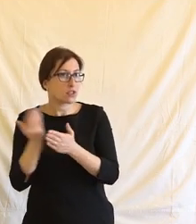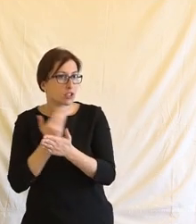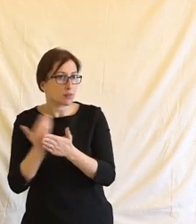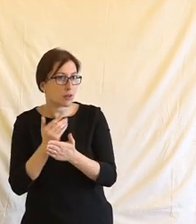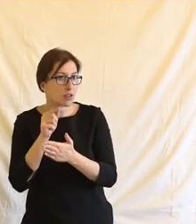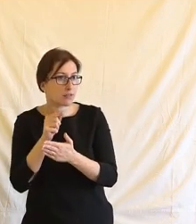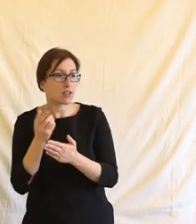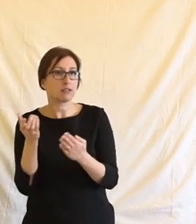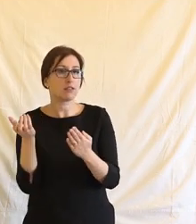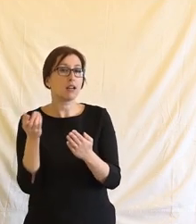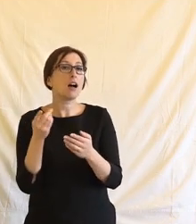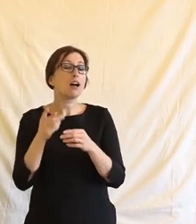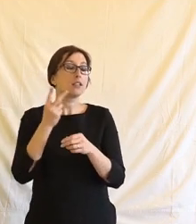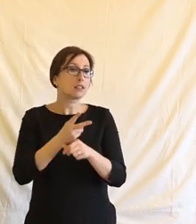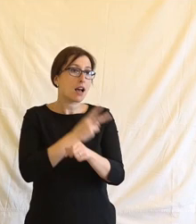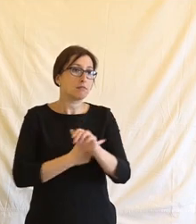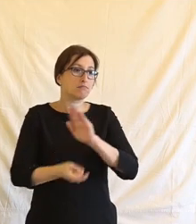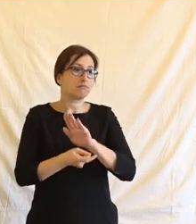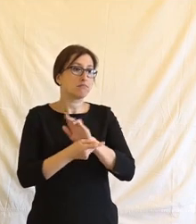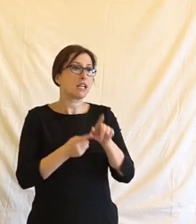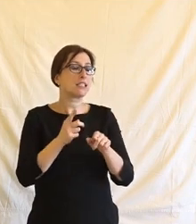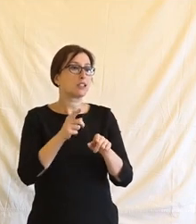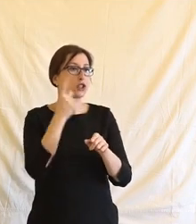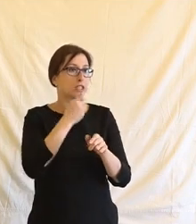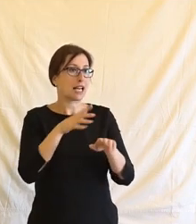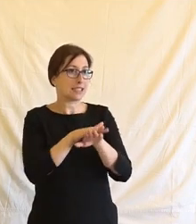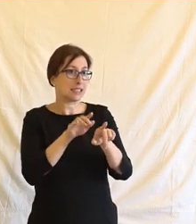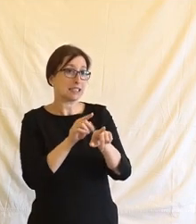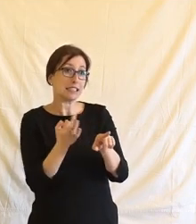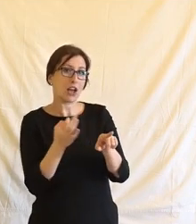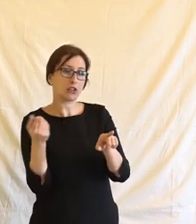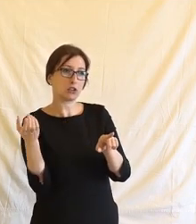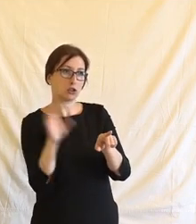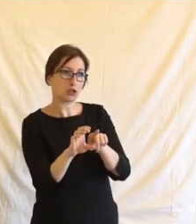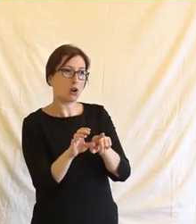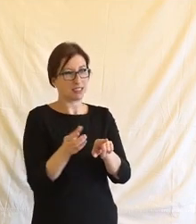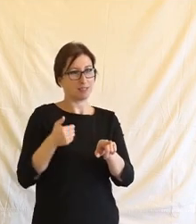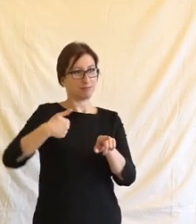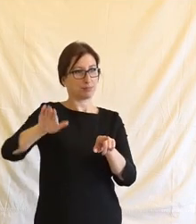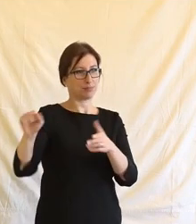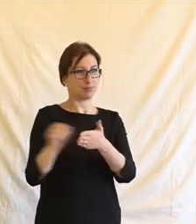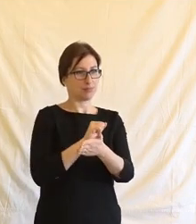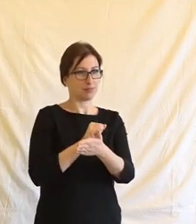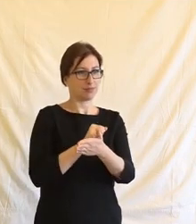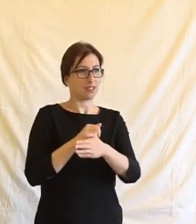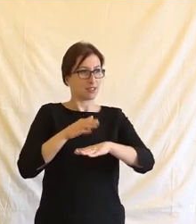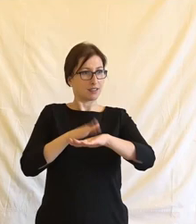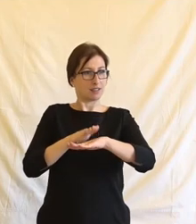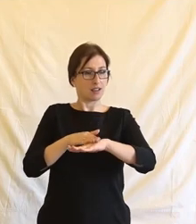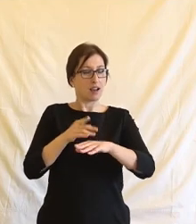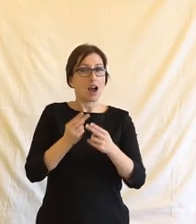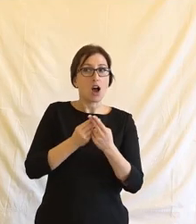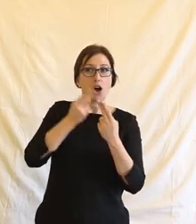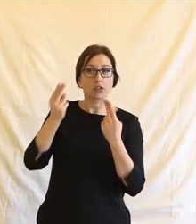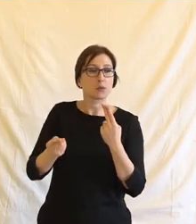mít i nároky nebo požadavky na sociální sítě, aby naopak některý obsah nešířili. A odpovědí vlastně